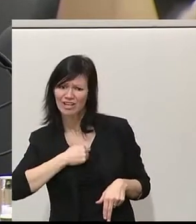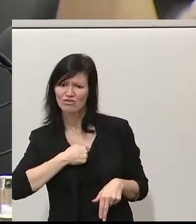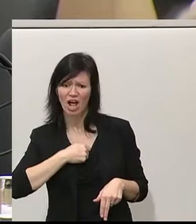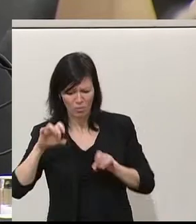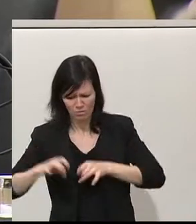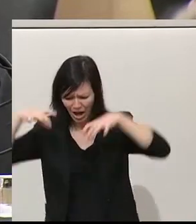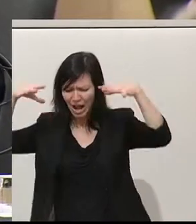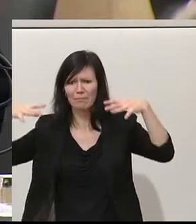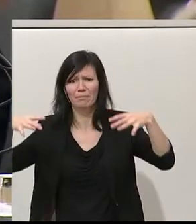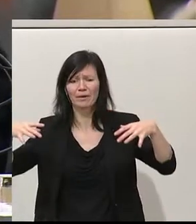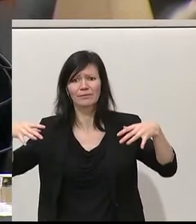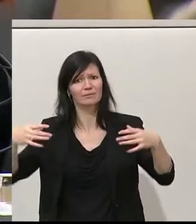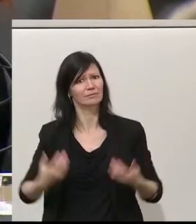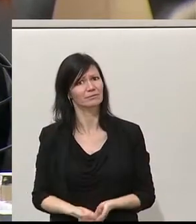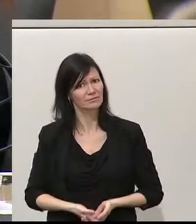Es sind